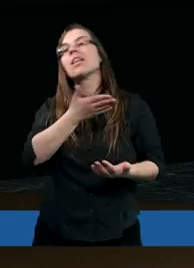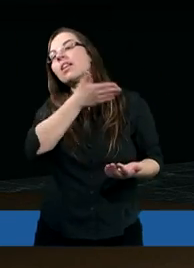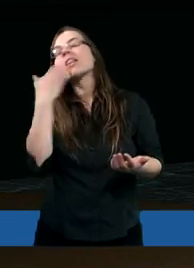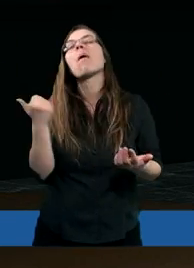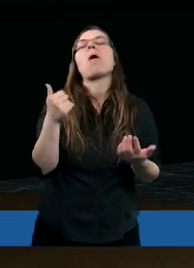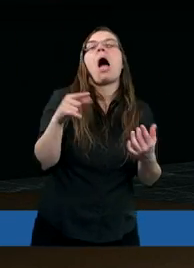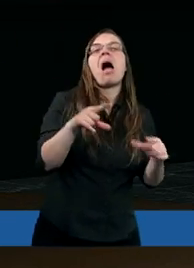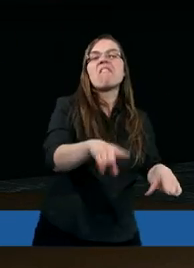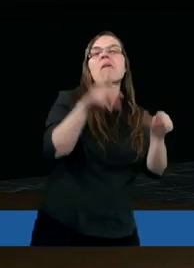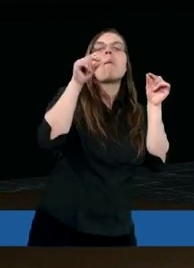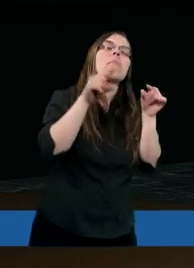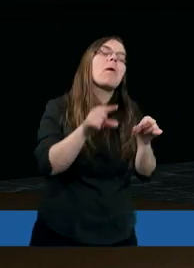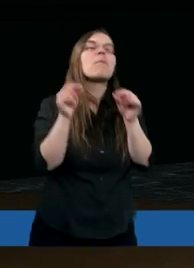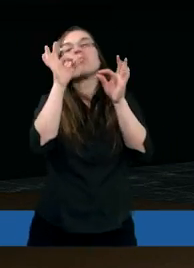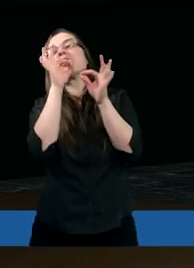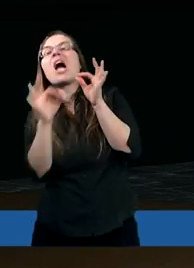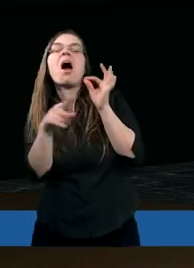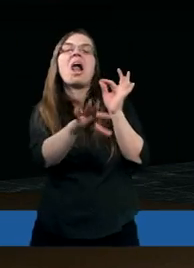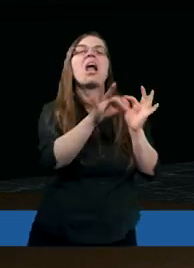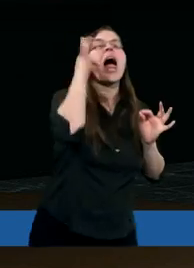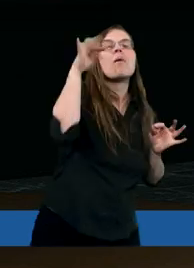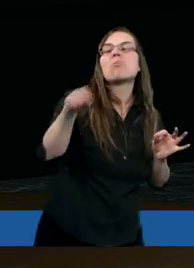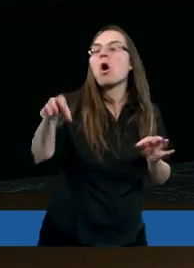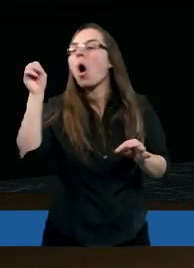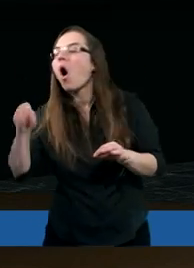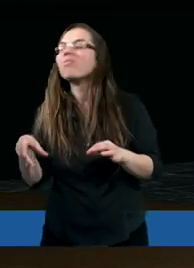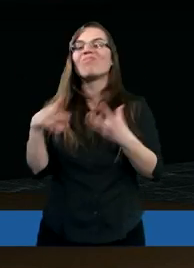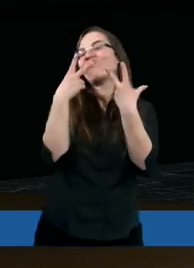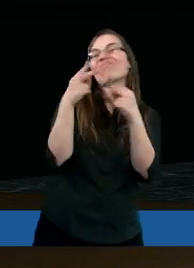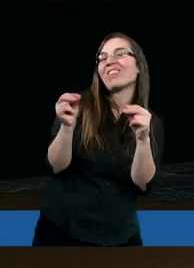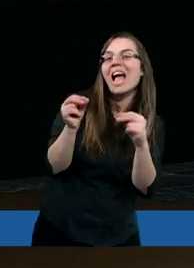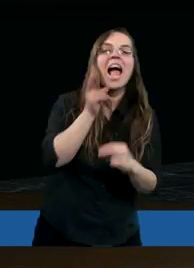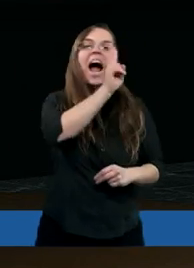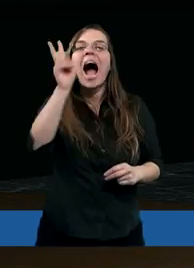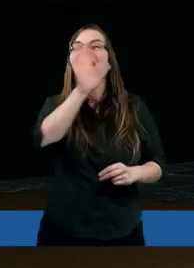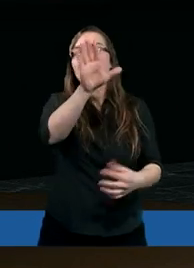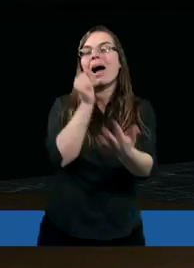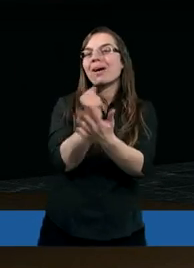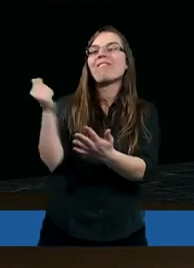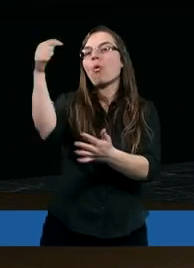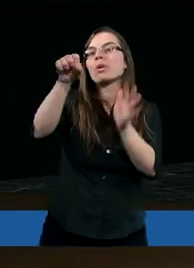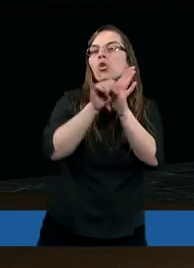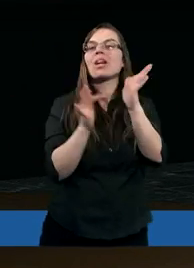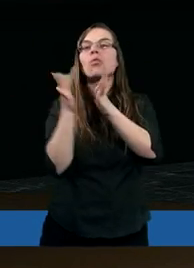że są wybrani szczególni. Każdy może przyjść do Jezusa Chrystusa.